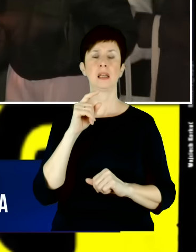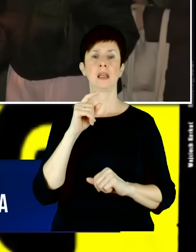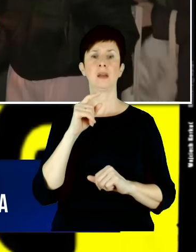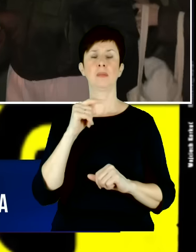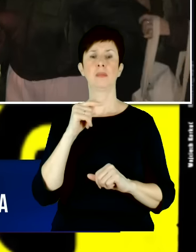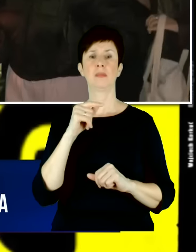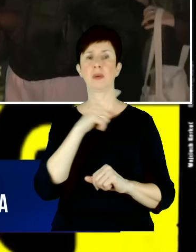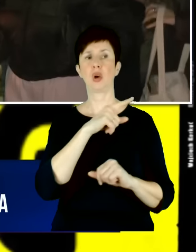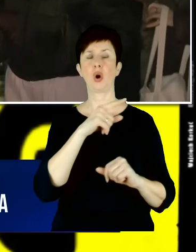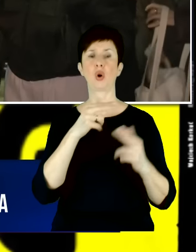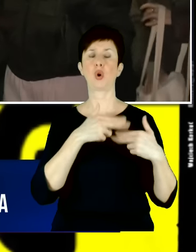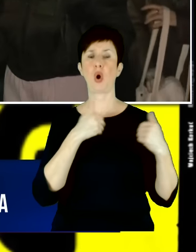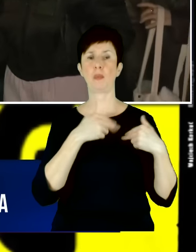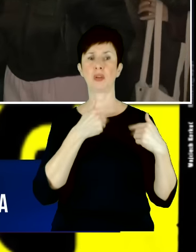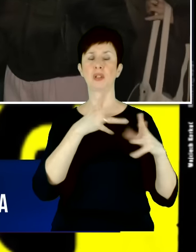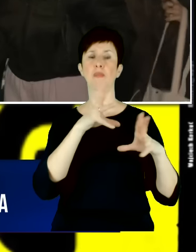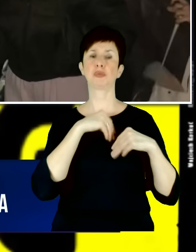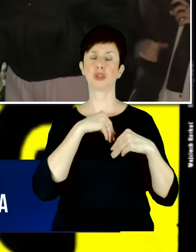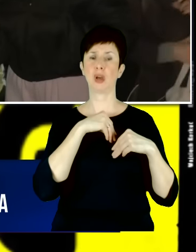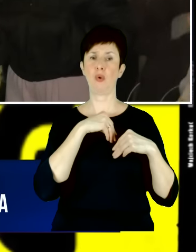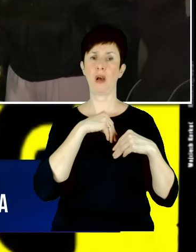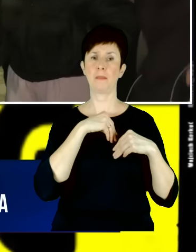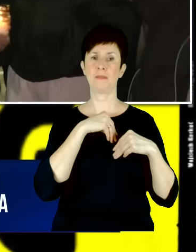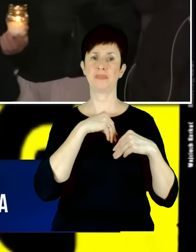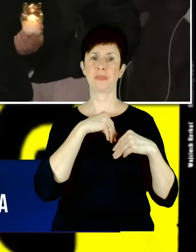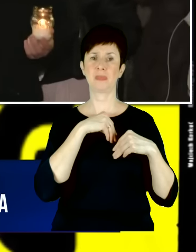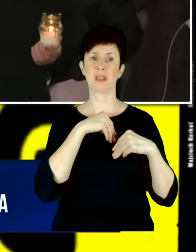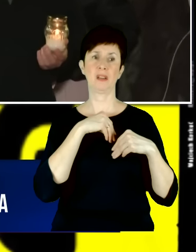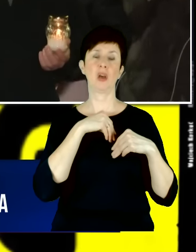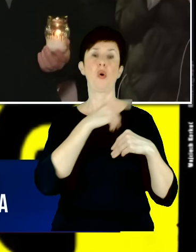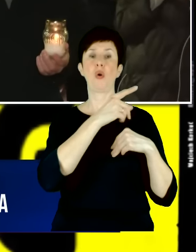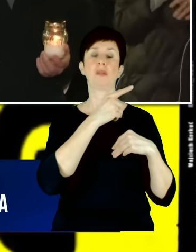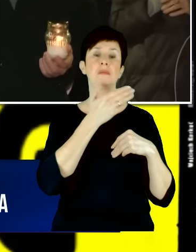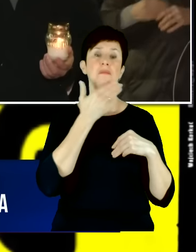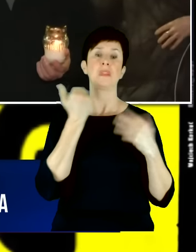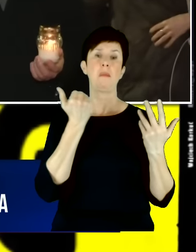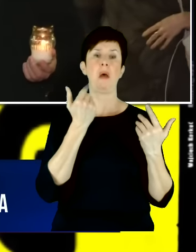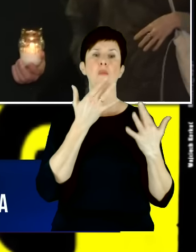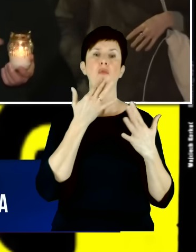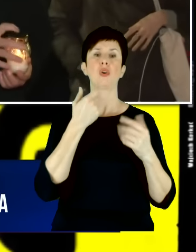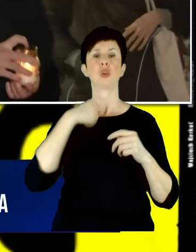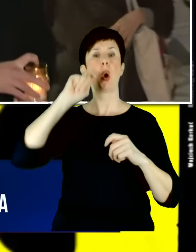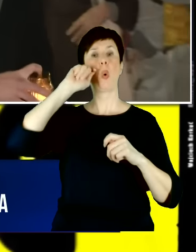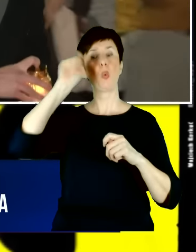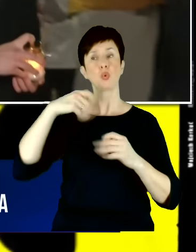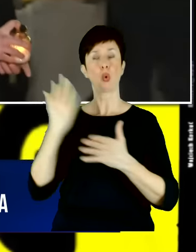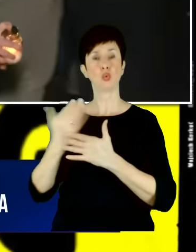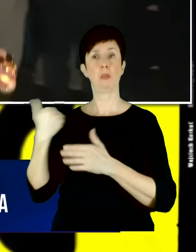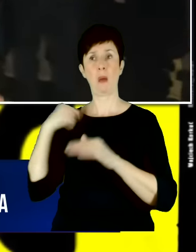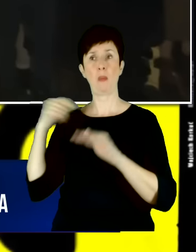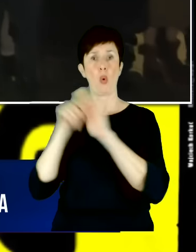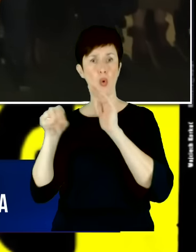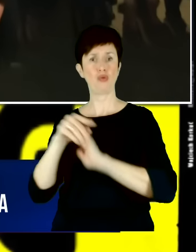Komisję Parlamentu Europejskiego, to takich zapewnień nie ma. Jest wręcz mechanizm, który osłabia bardzo mocno zdolności